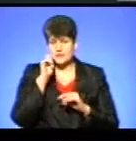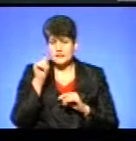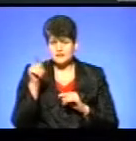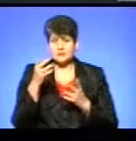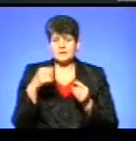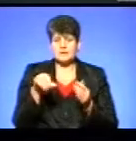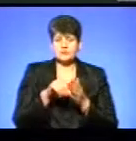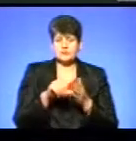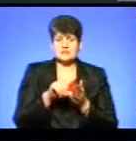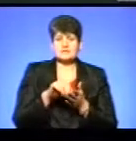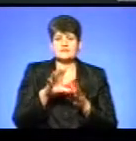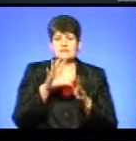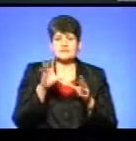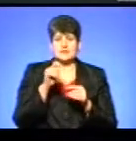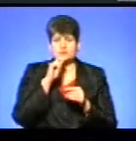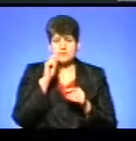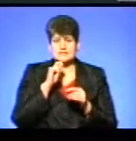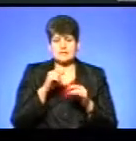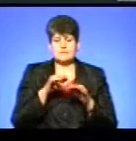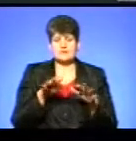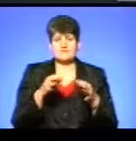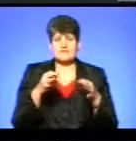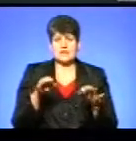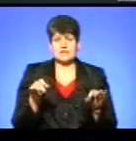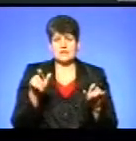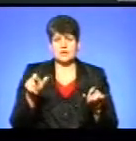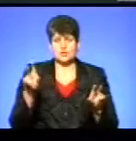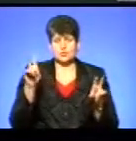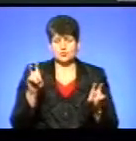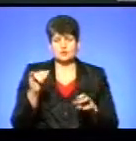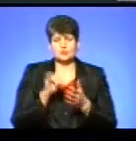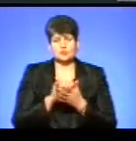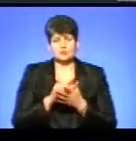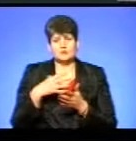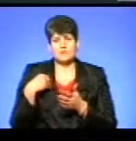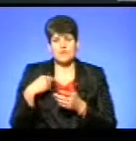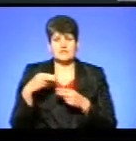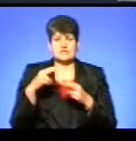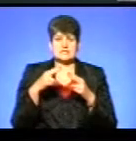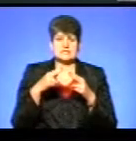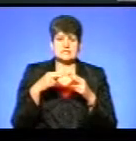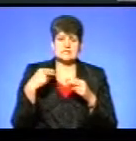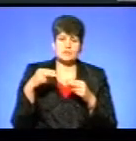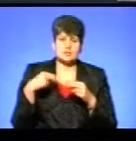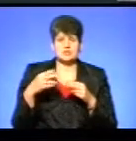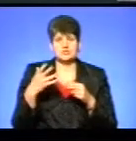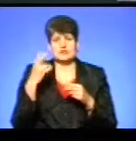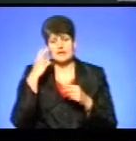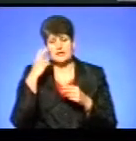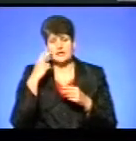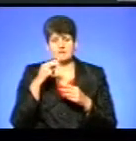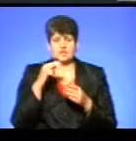У ній взяли участь представники всеукраїнської мережі «Вільні люди» – Сумів, Львова, Запоріжжя, Дніпропетровська, Одеси, Києва і